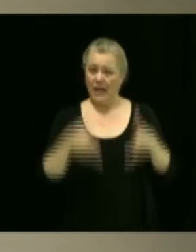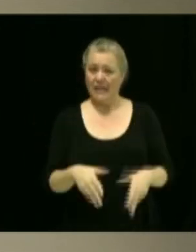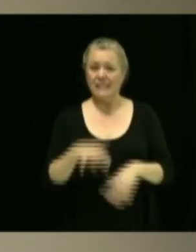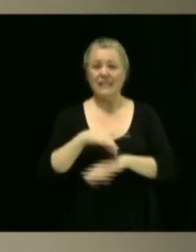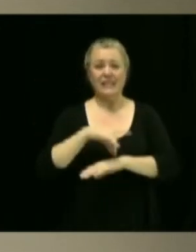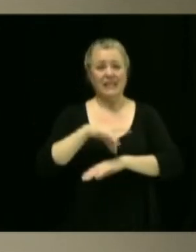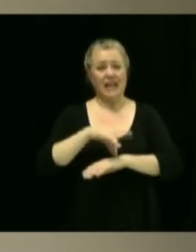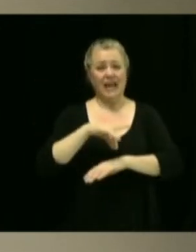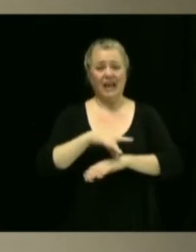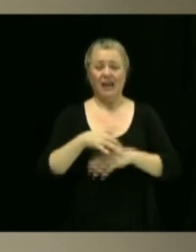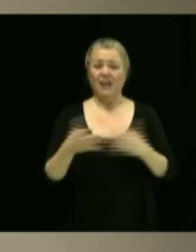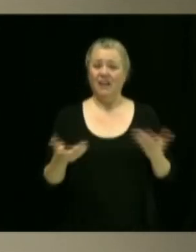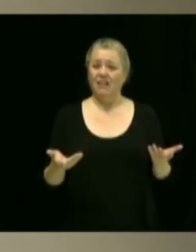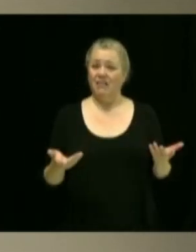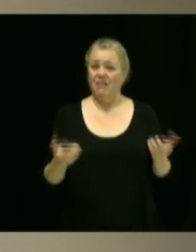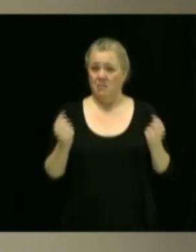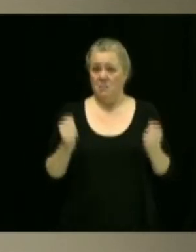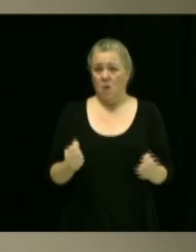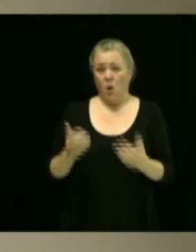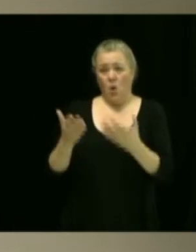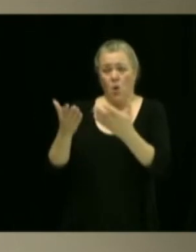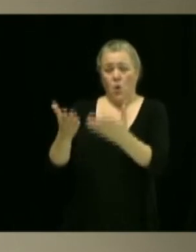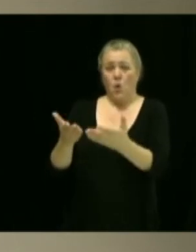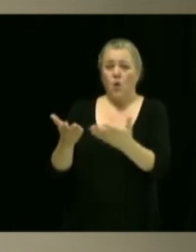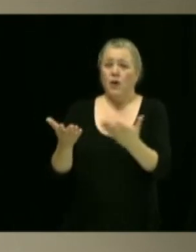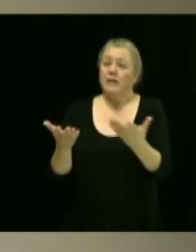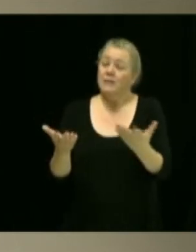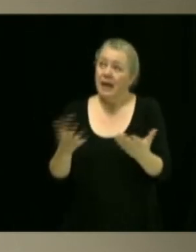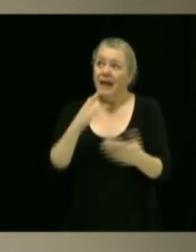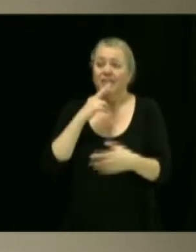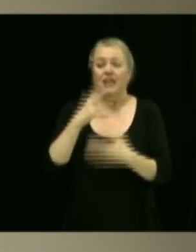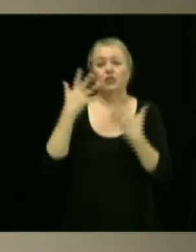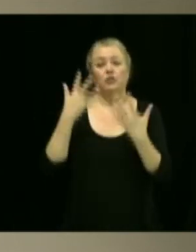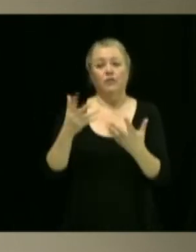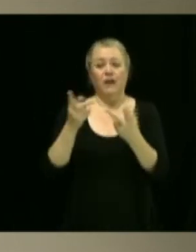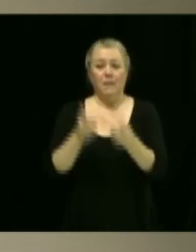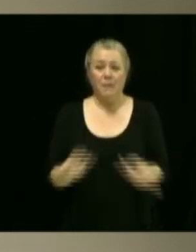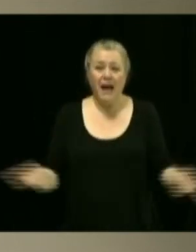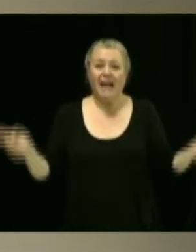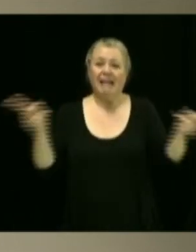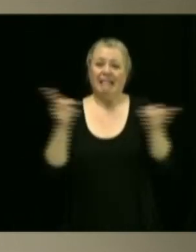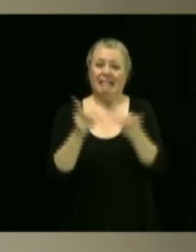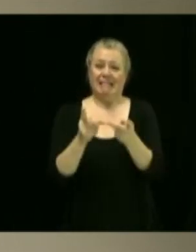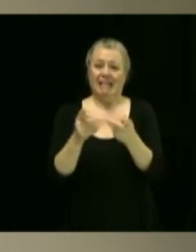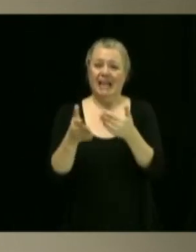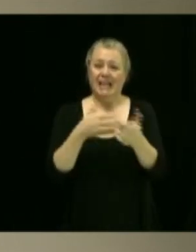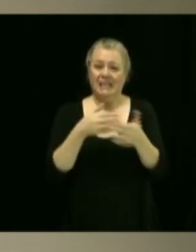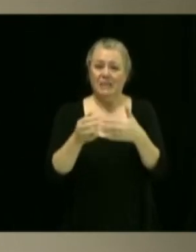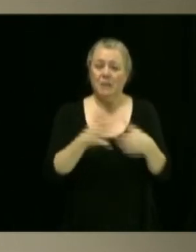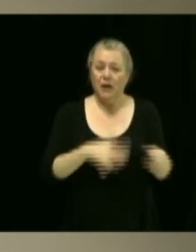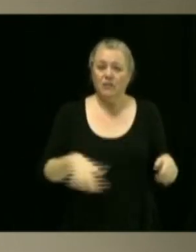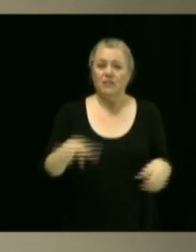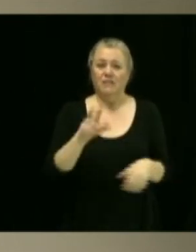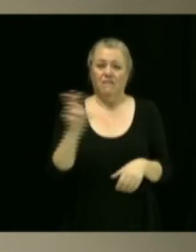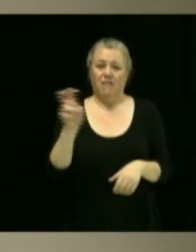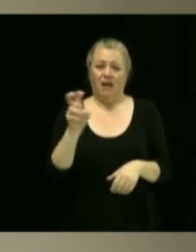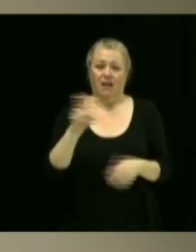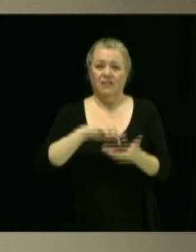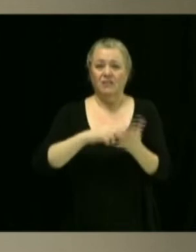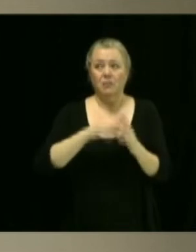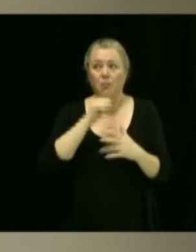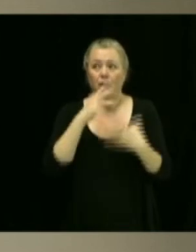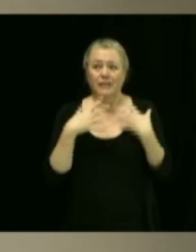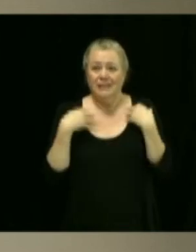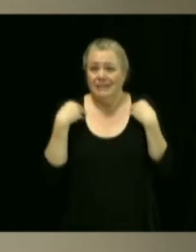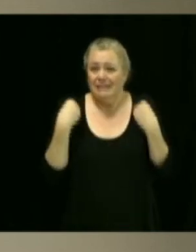Cela étant dit, il est souvent question que ce soit des parcs municipaux, que ce soit des espaces verts. Donc, n pas simple nécessairement. Mais il y encore quand